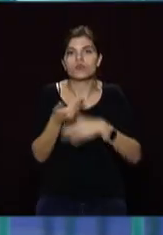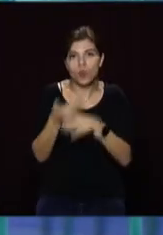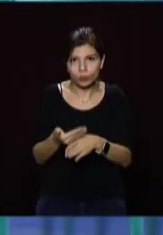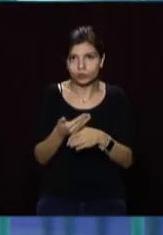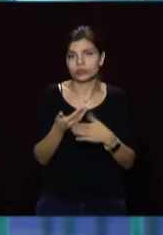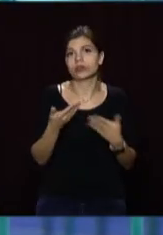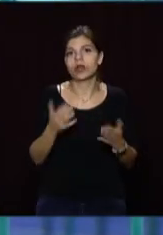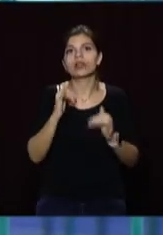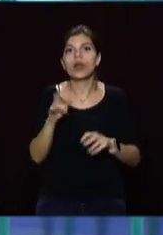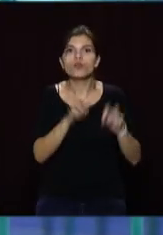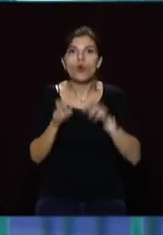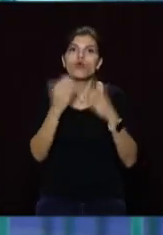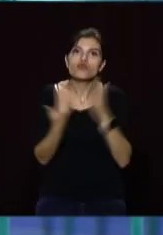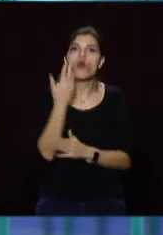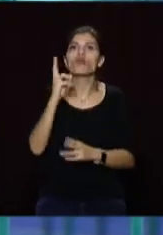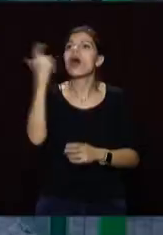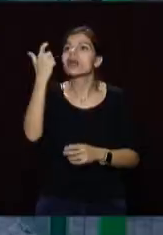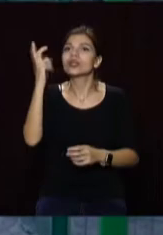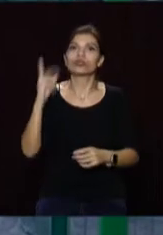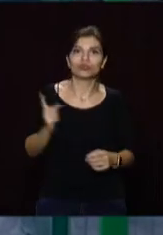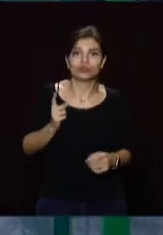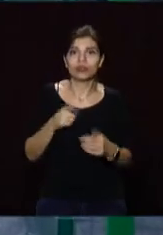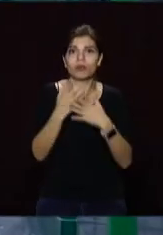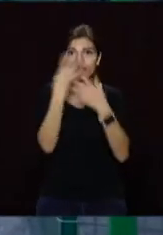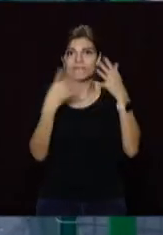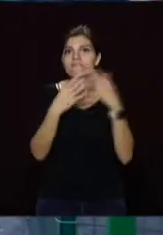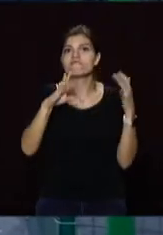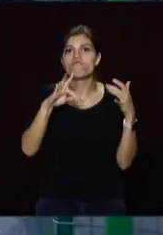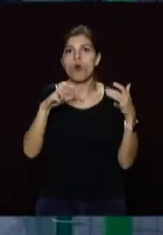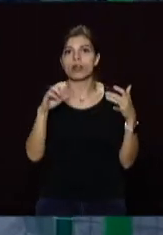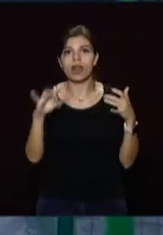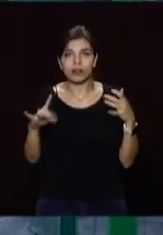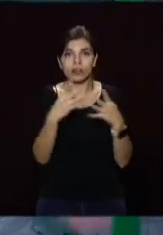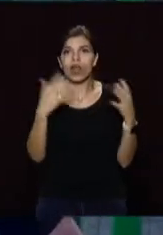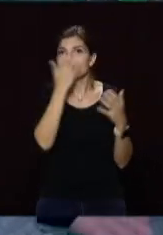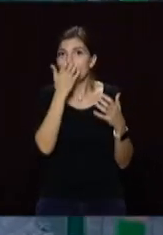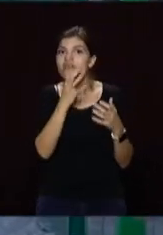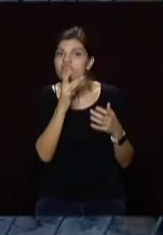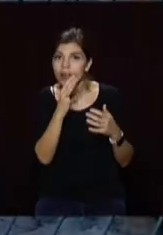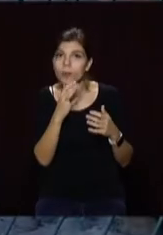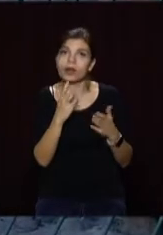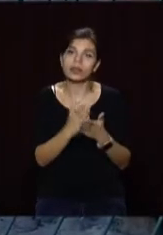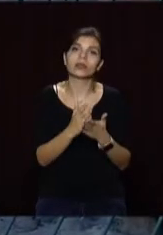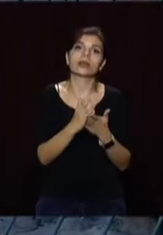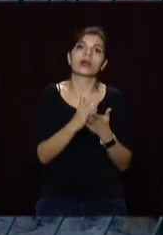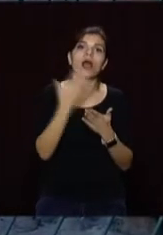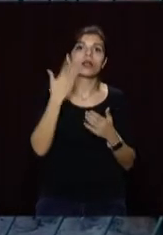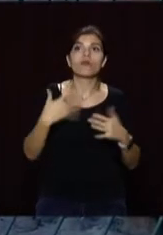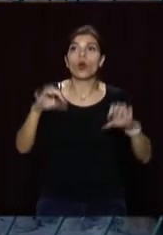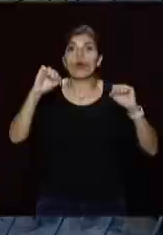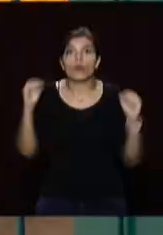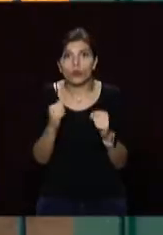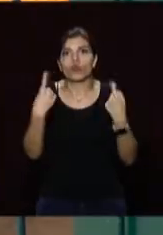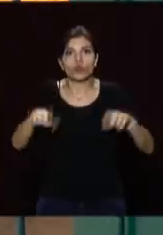медицинської допомоги, для зацяку нових хоразів. Тут є вольєри для відзащання в теплое час biti, для відзащання в